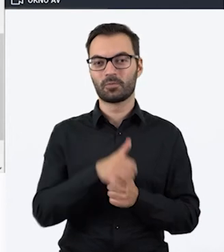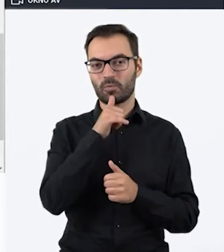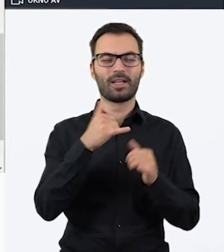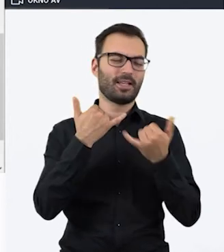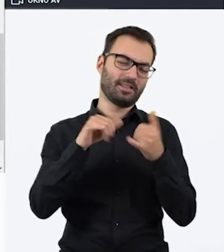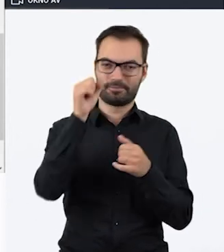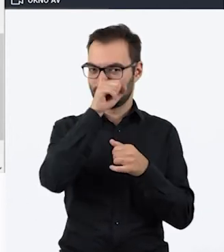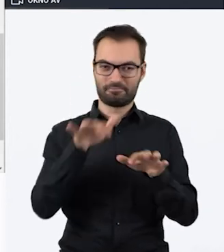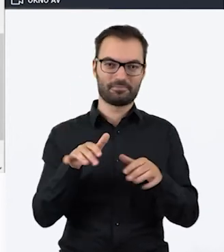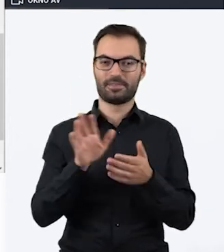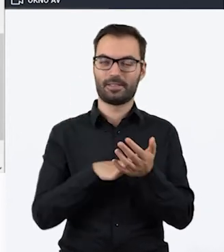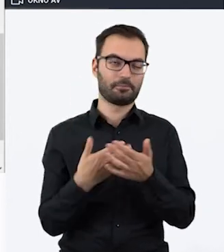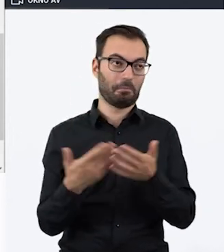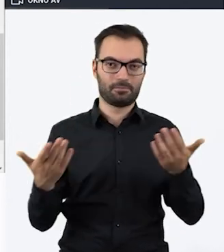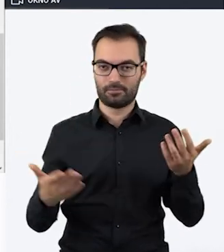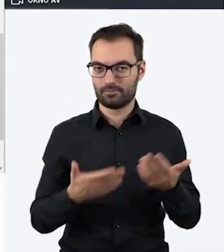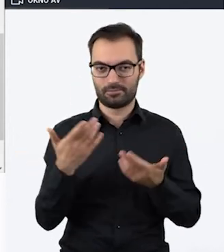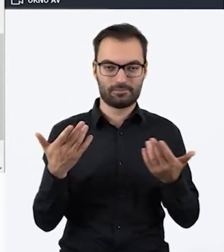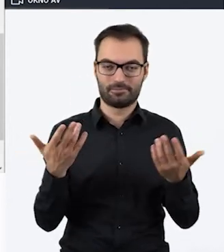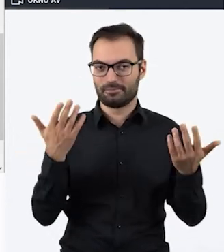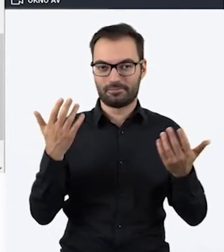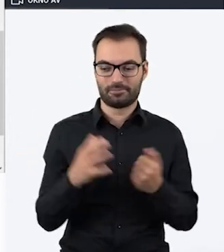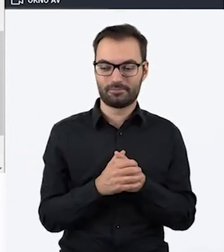innego. Na przykład wpiszę